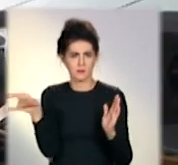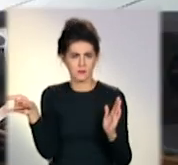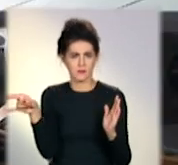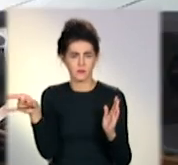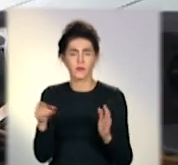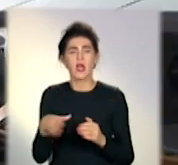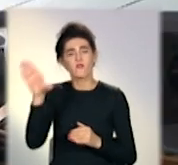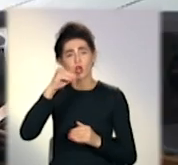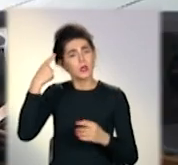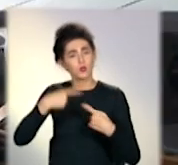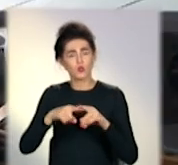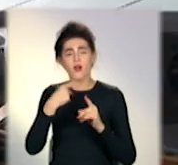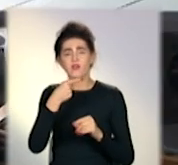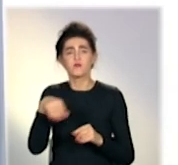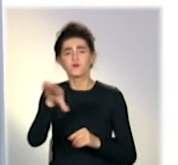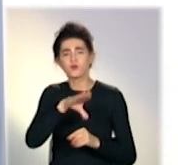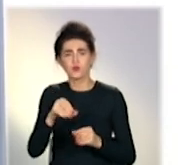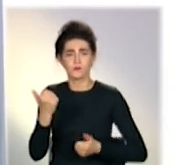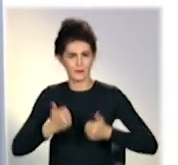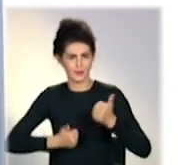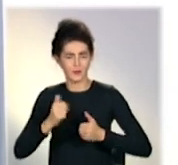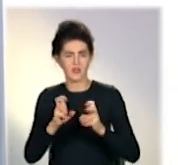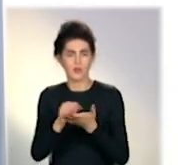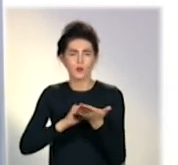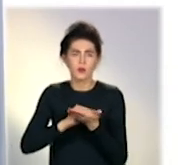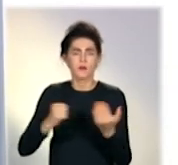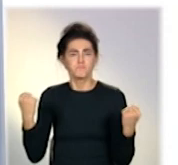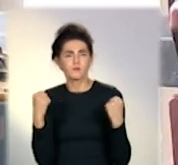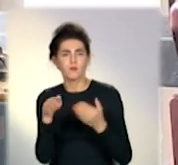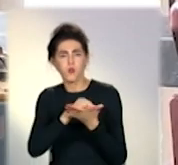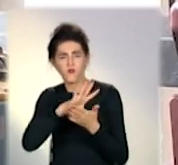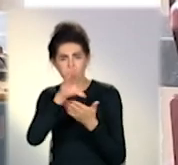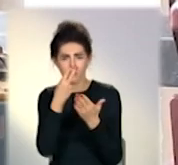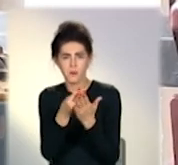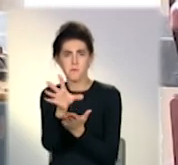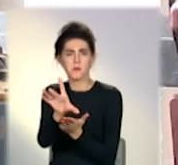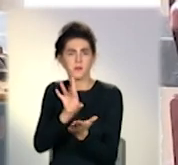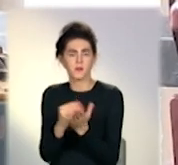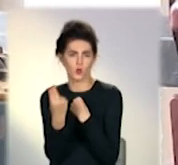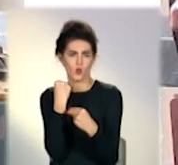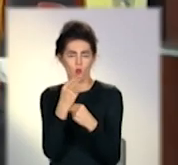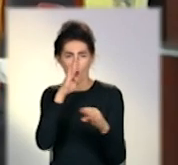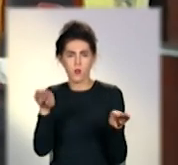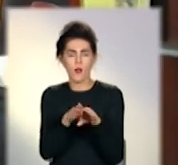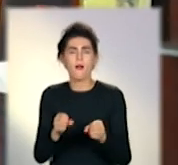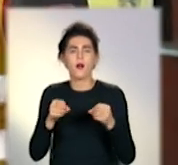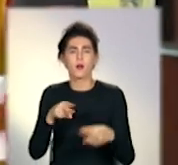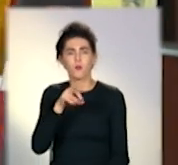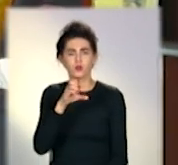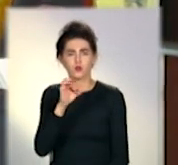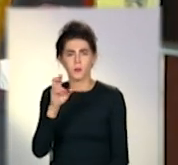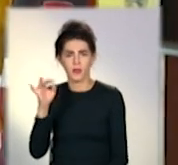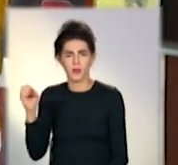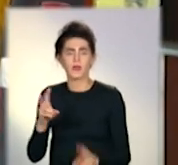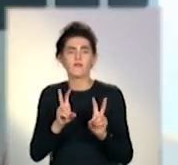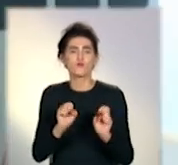Інструктори кажуть, тренажери старого зразка тепер стали радше научним посібником. До того ж, новинкою користуватимуться не лише молоді